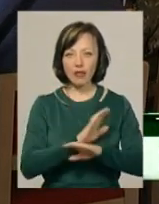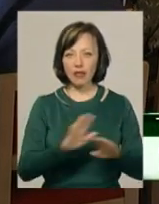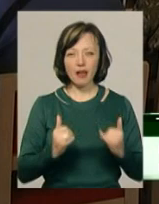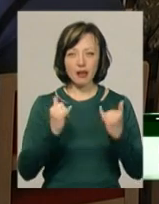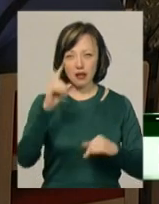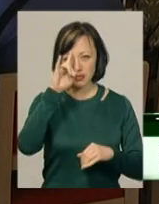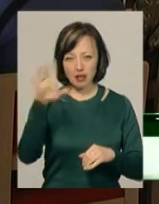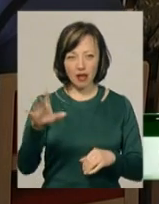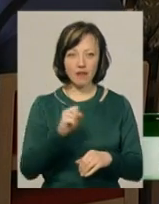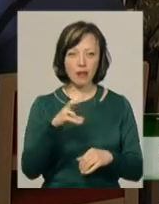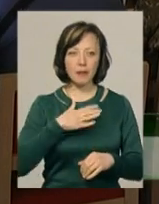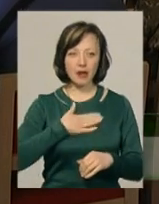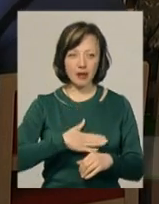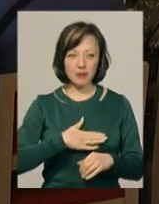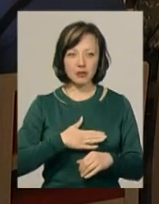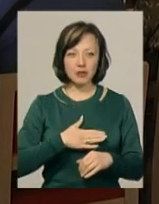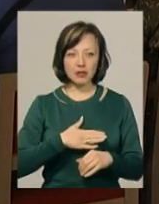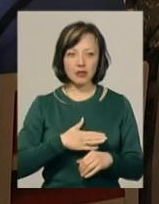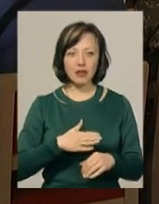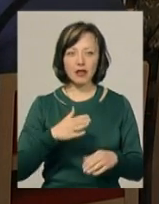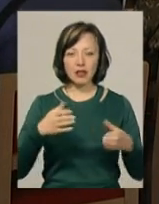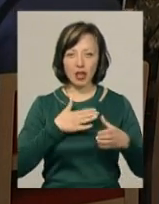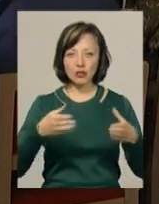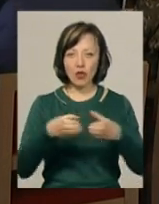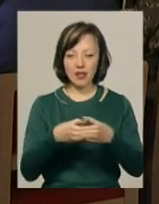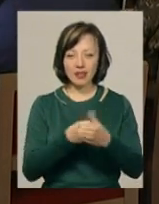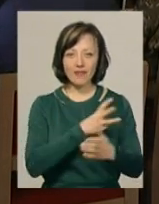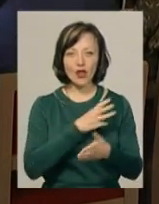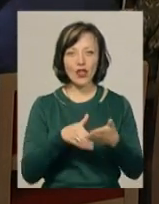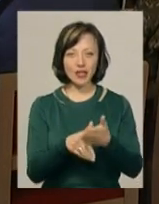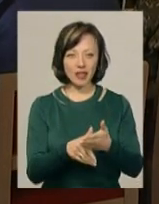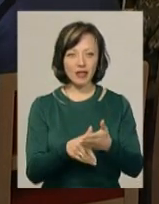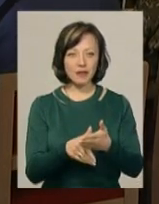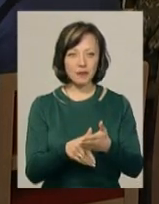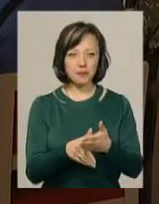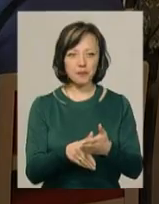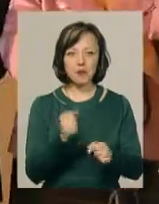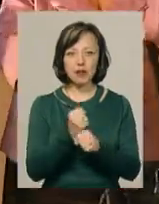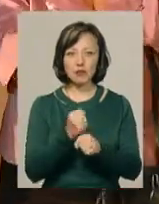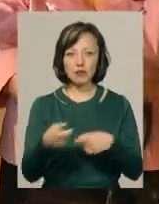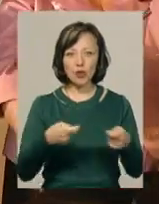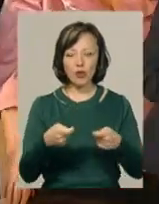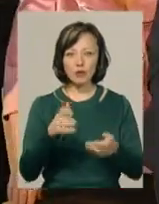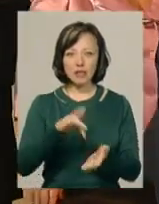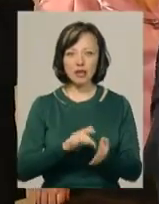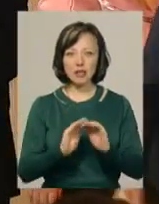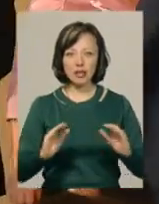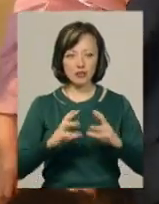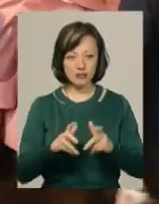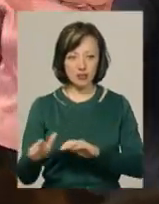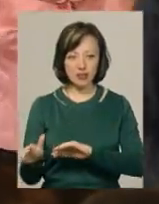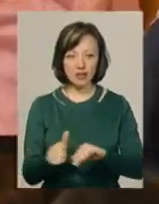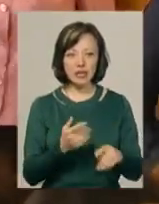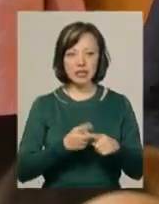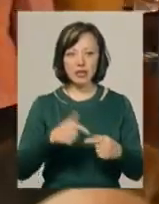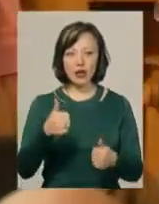дуже приємно, що іменно наш колектив, волонтерів, які працюють в Керновому центрі дитячих світ. «Благодійна Хмельниччина» – конкурс, який